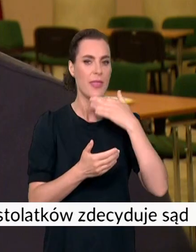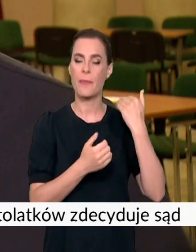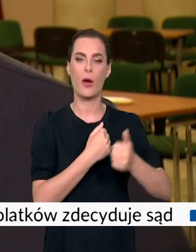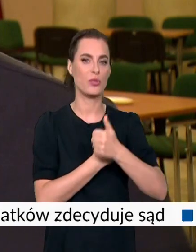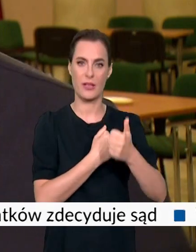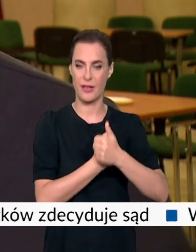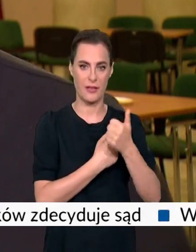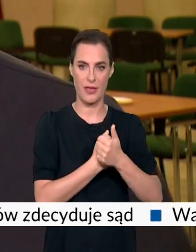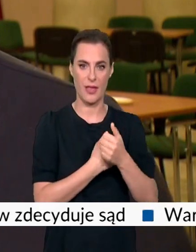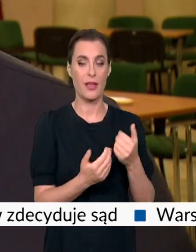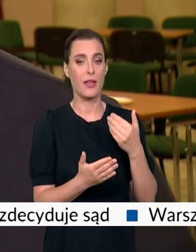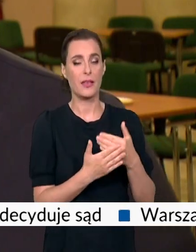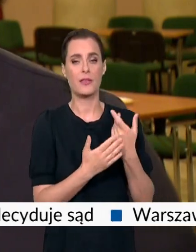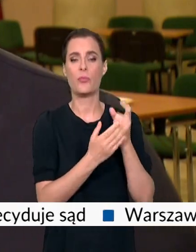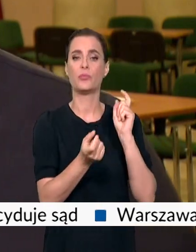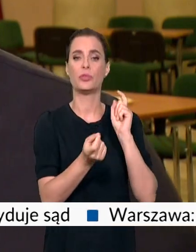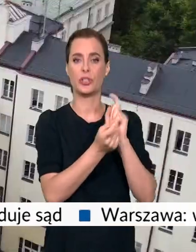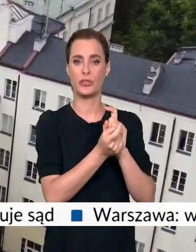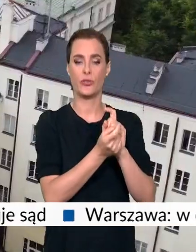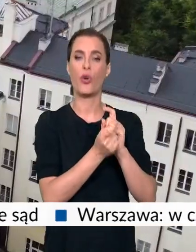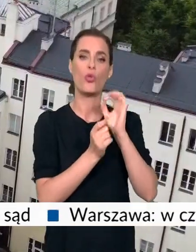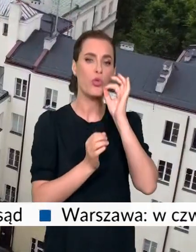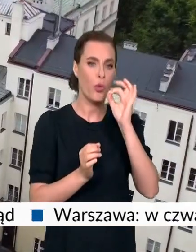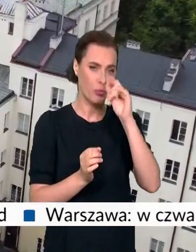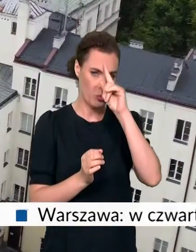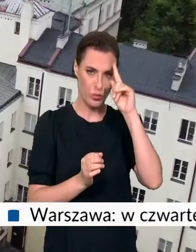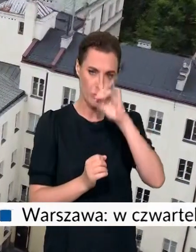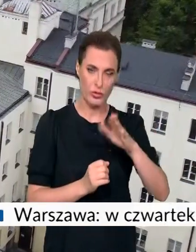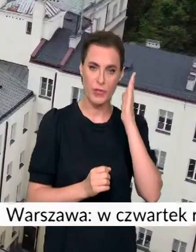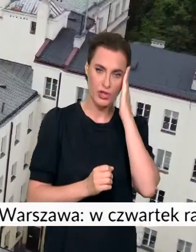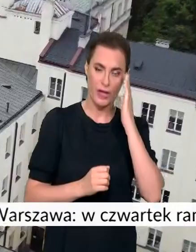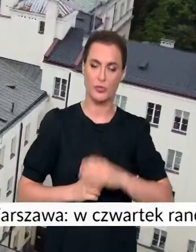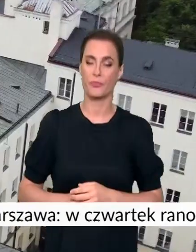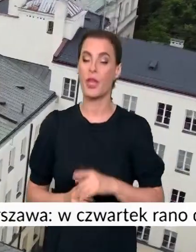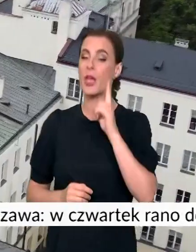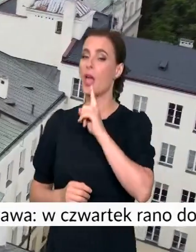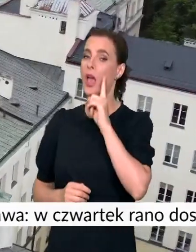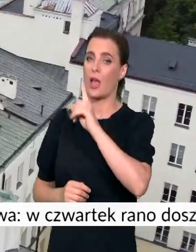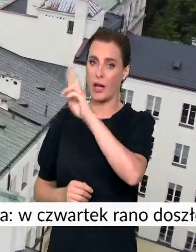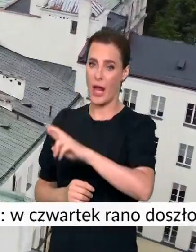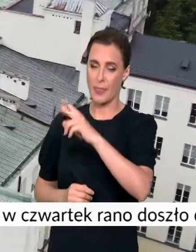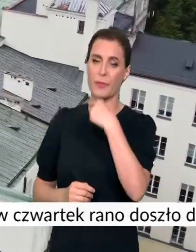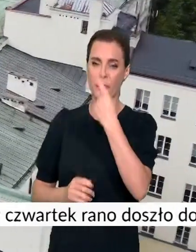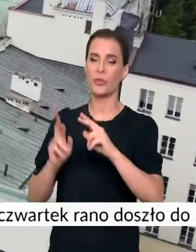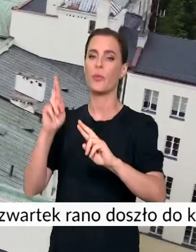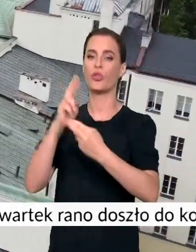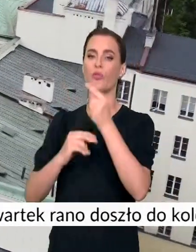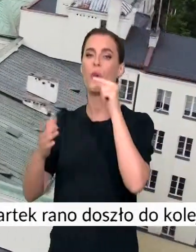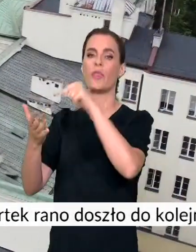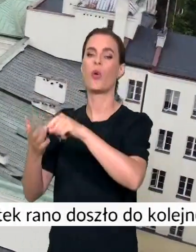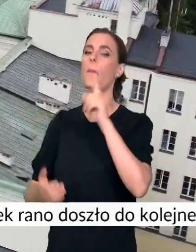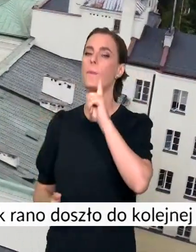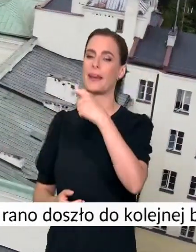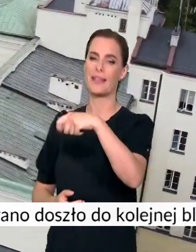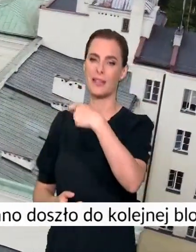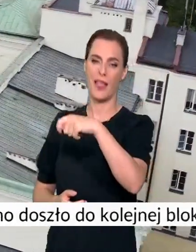w żaden sposób i są wbrew dobru mieszkańców. Radny zapowiada, że będzie się odwoływał do prezydenta Rafała Trzaskowskiego,